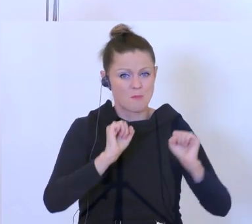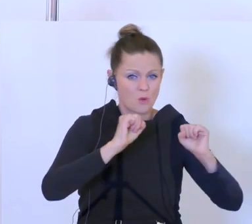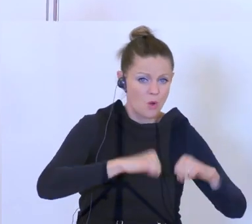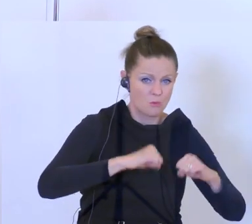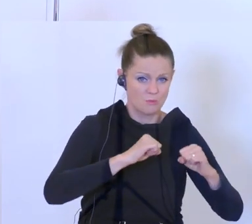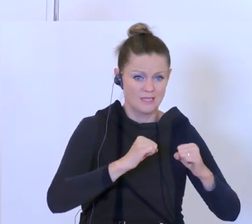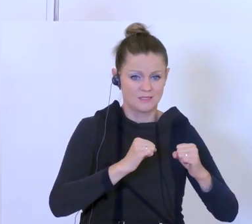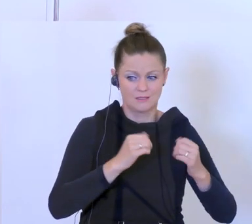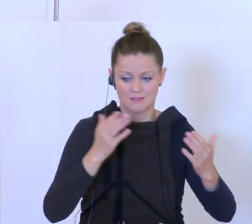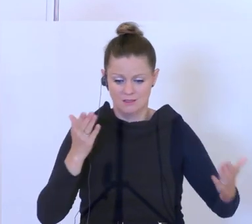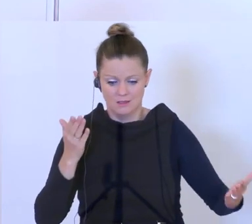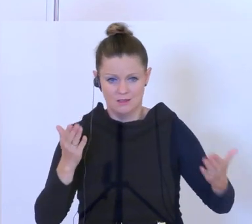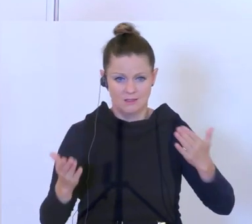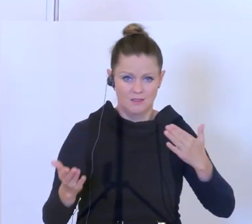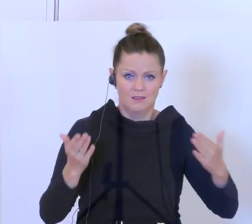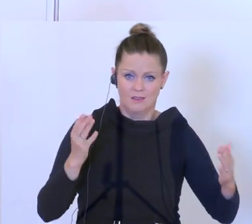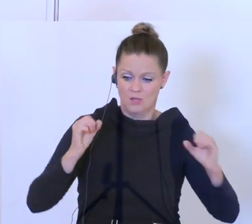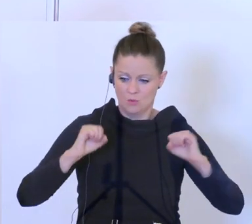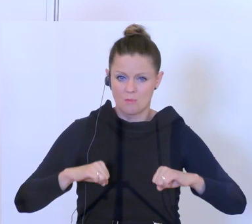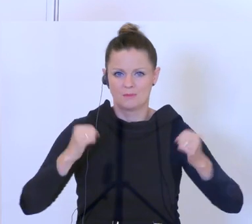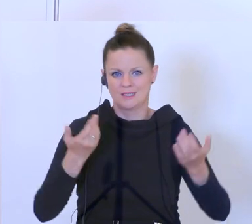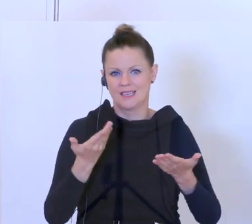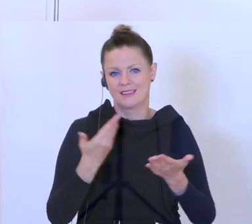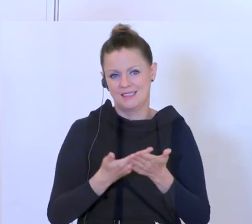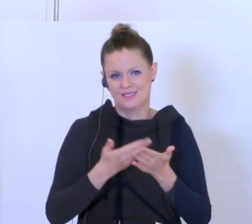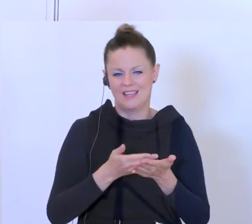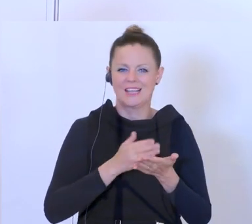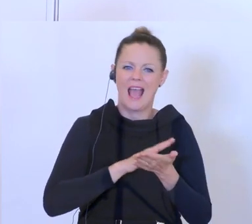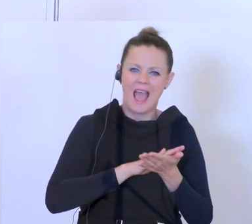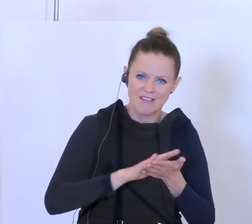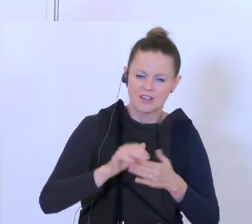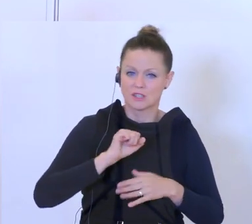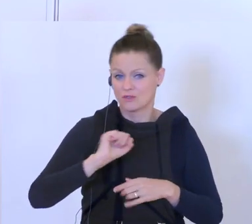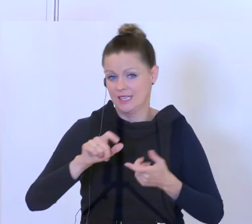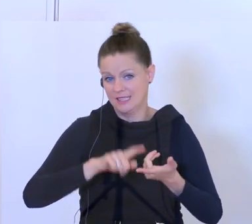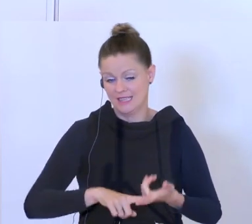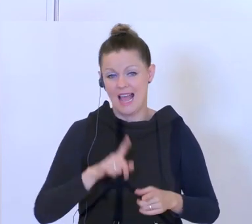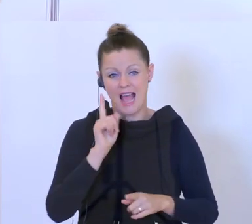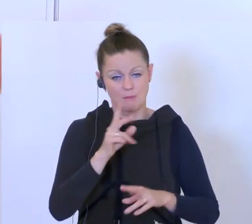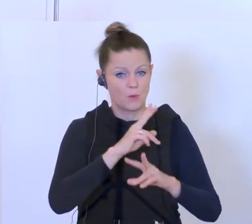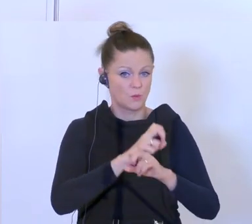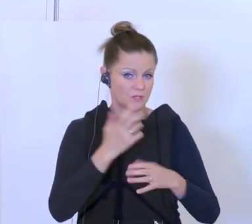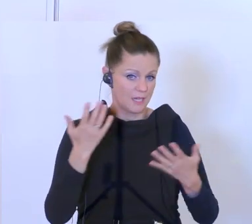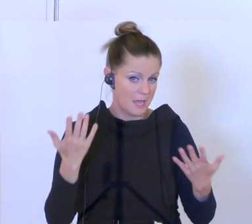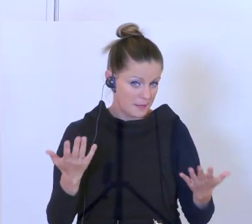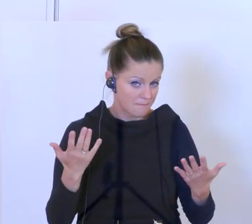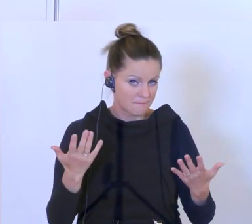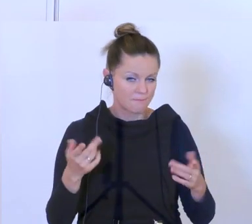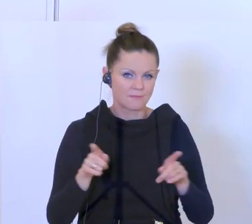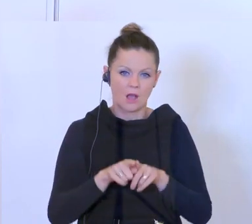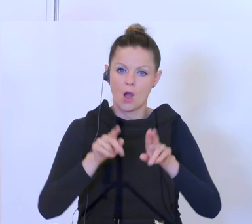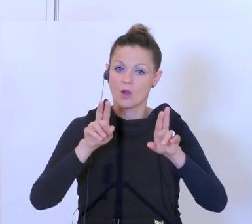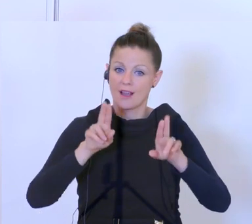diesen beiden Polen und davon hängt natürlich auch die Einfachkeit und Geschwindigkeit ab. Aber Österreich ist diesbezüglich auch ein